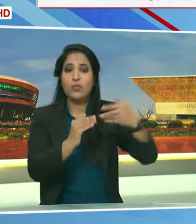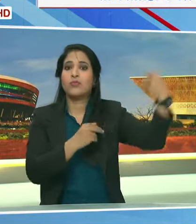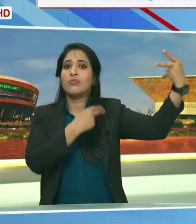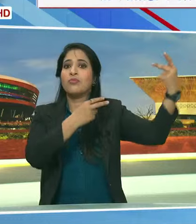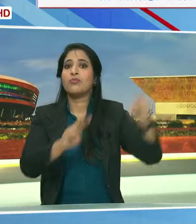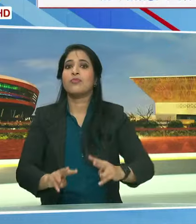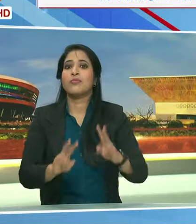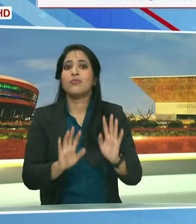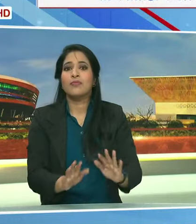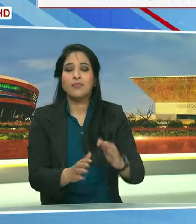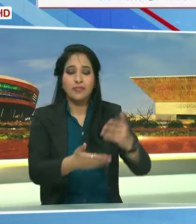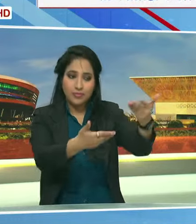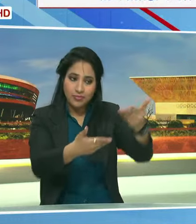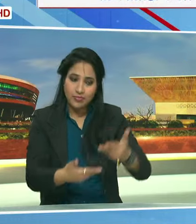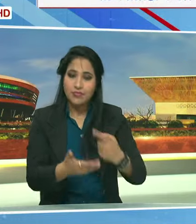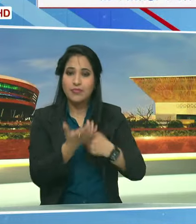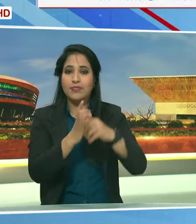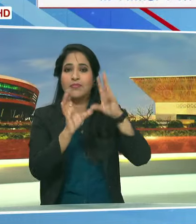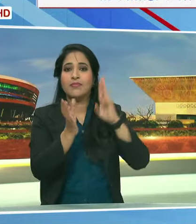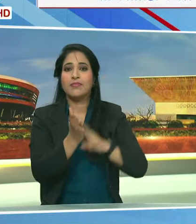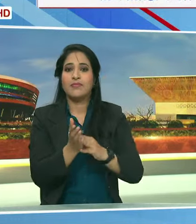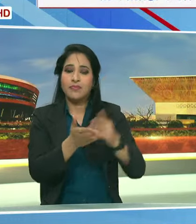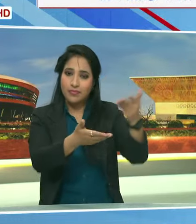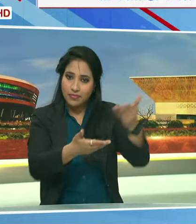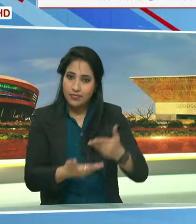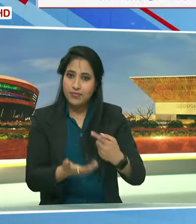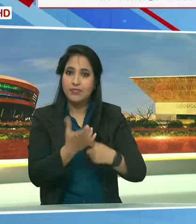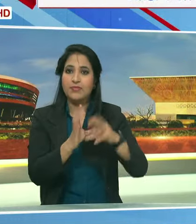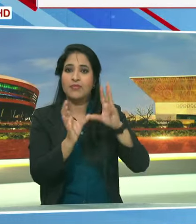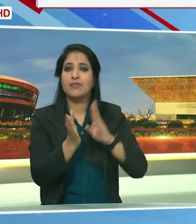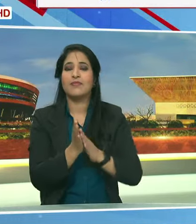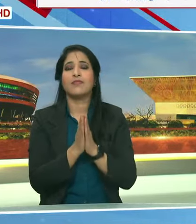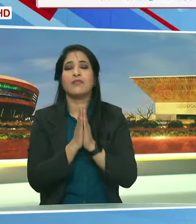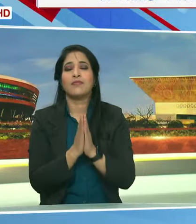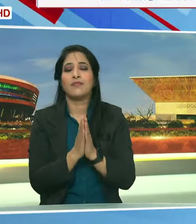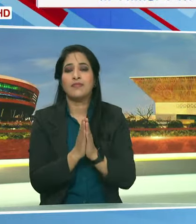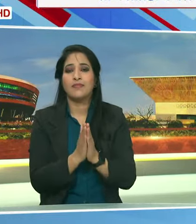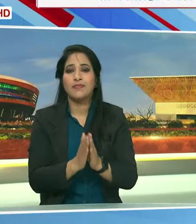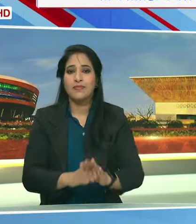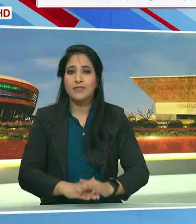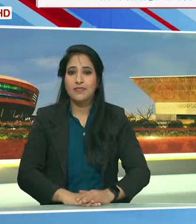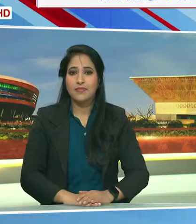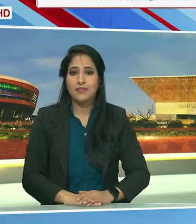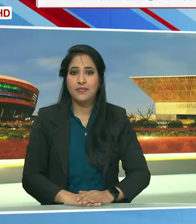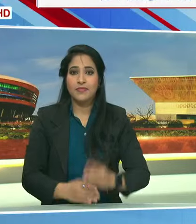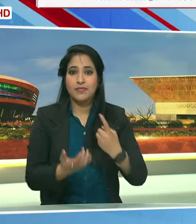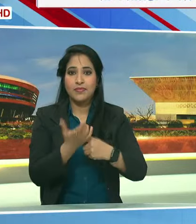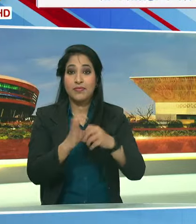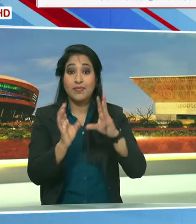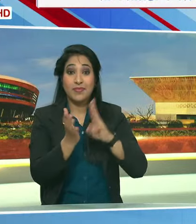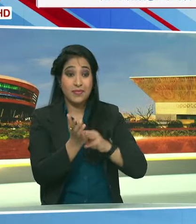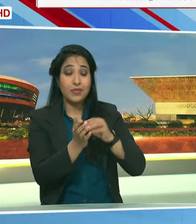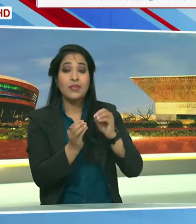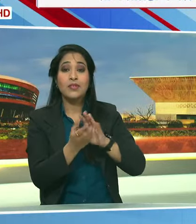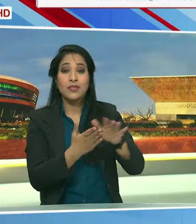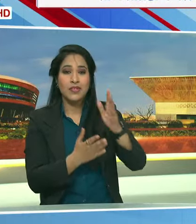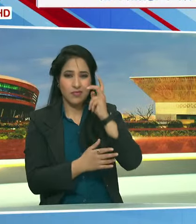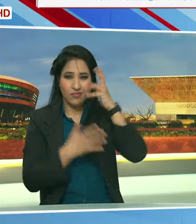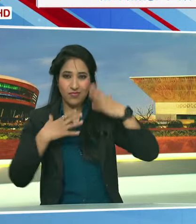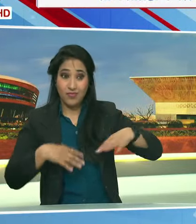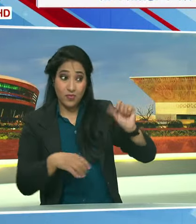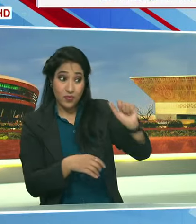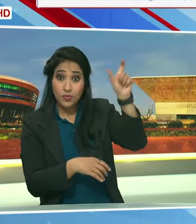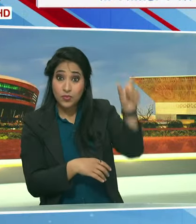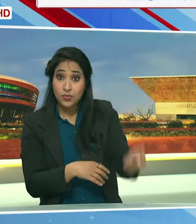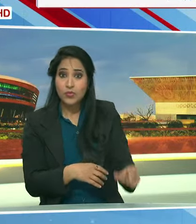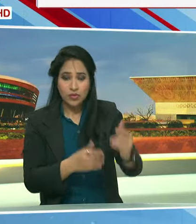आ रहे हैं आओ मेरी राम आओ मेरे राम श्री राम भद्राचार जी का अशिरवाद लेने